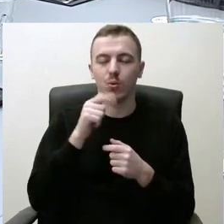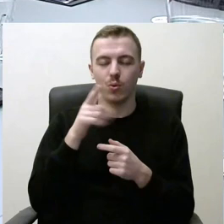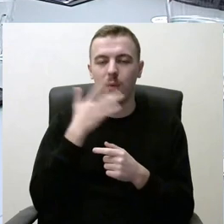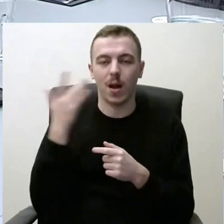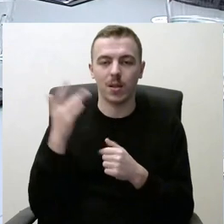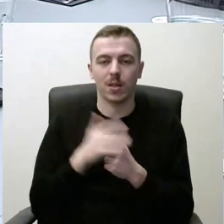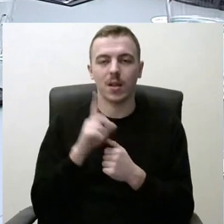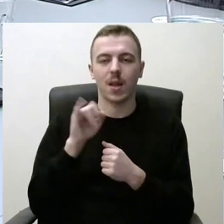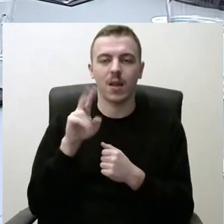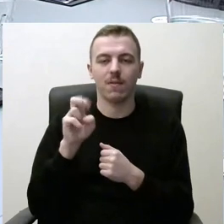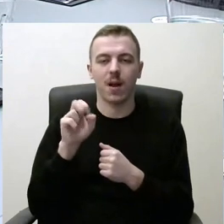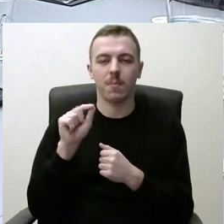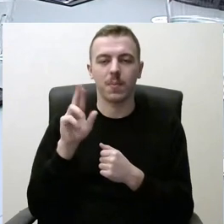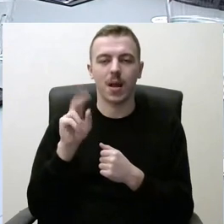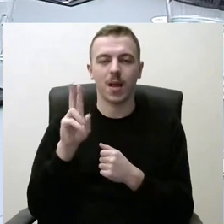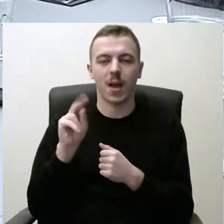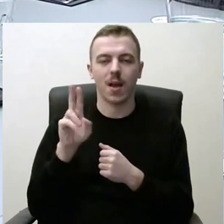Daiva Prekevičiane,